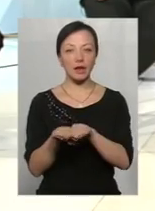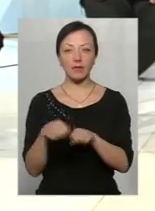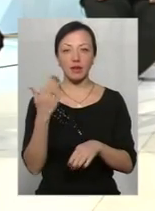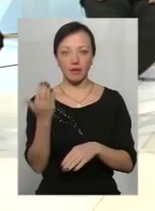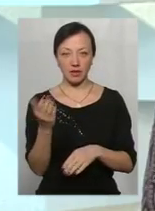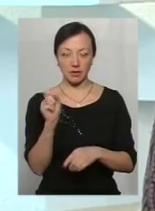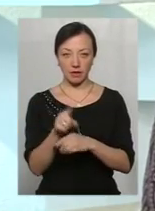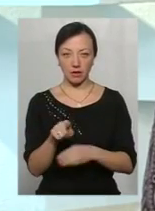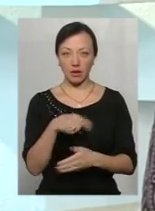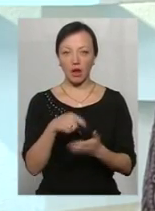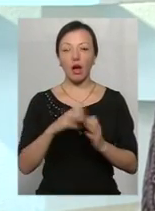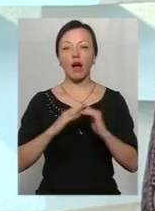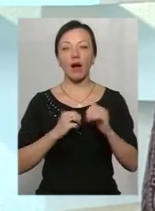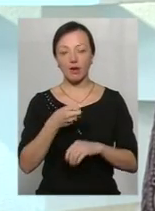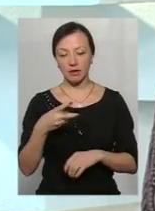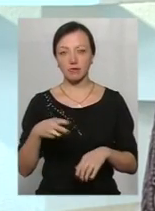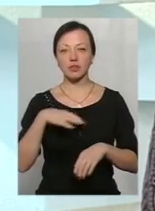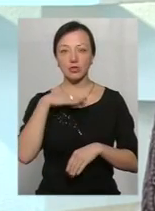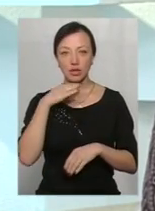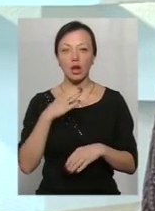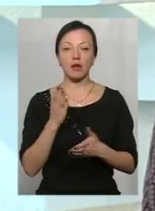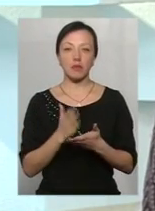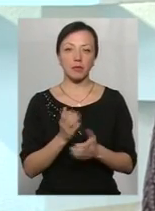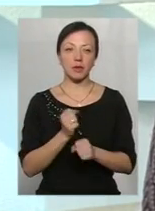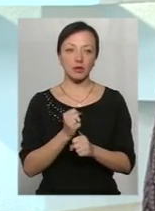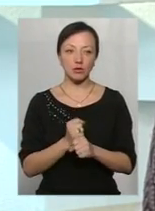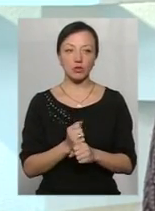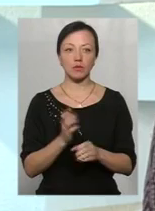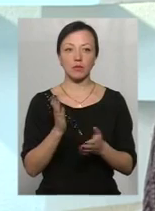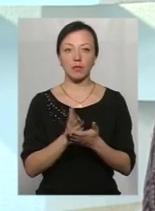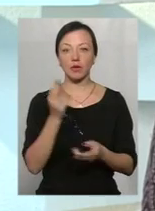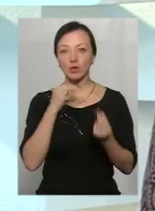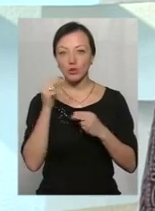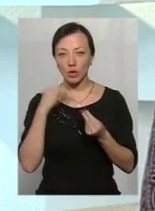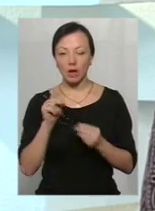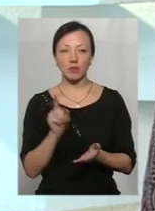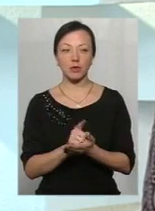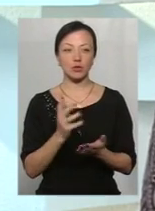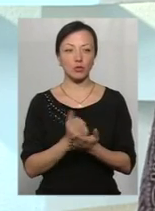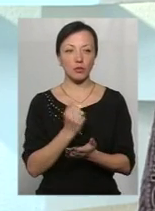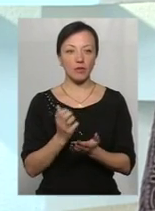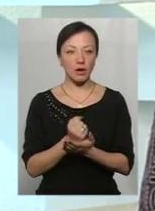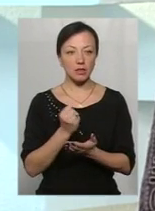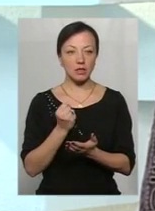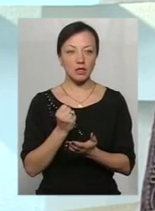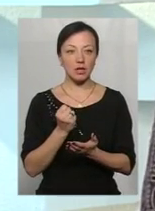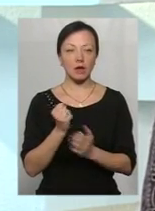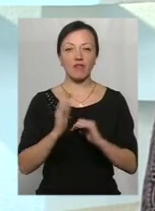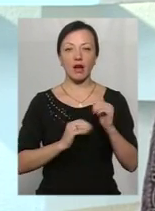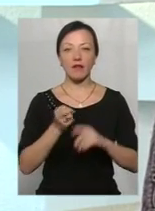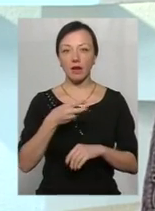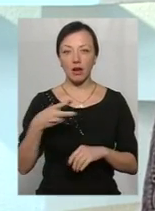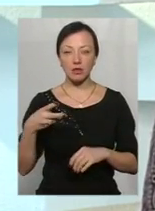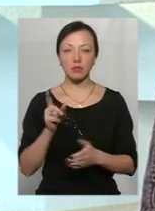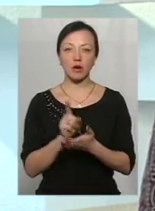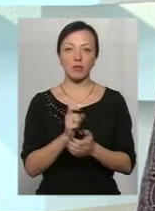ви ставите за метро? Кадрів вистачає. Ми з кадрами працюємо, вони мають досконалюватися, вони мають здобувати свою кваліфікацію